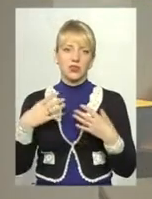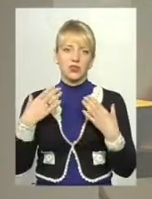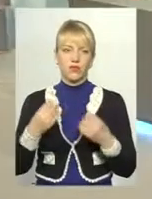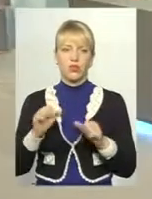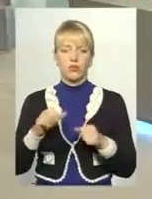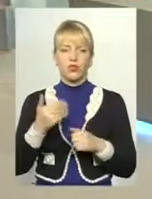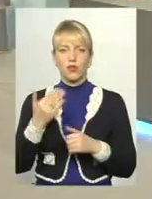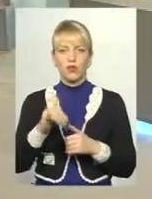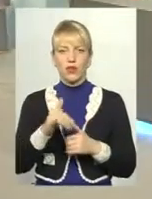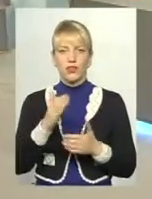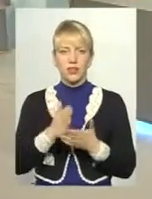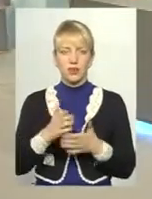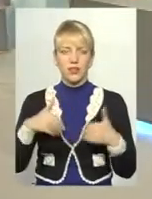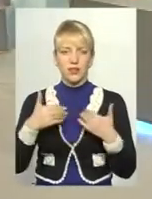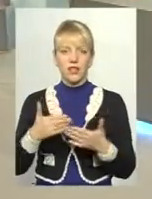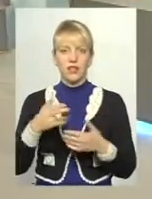привітання для наших глядачів.